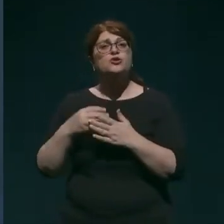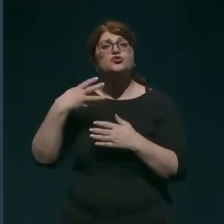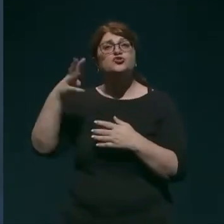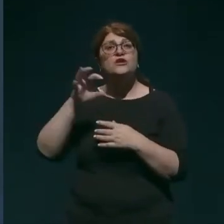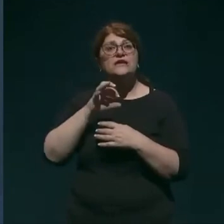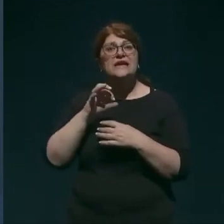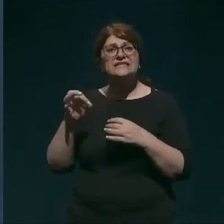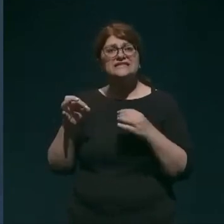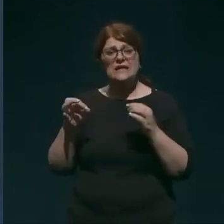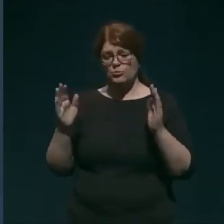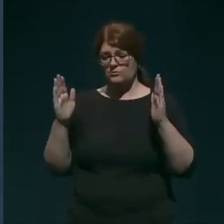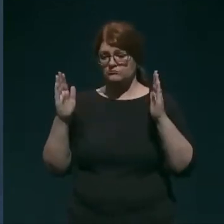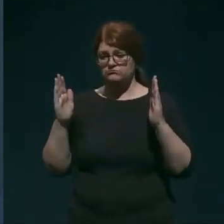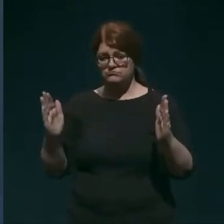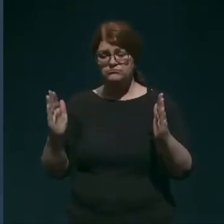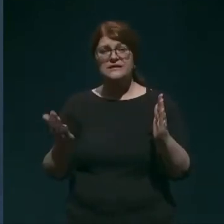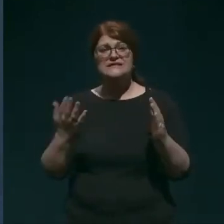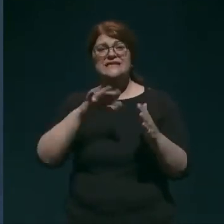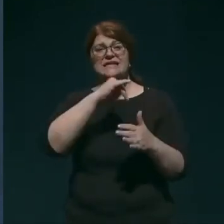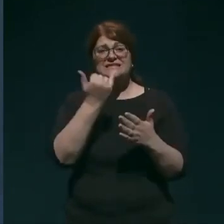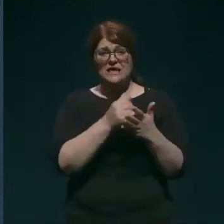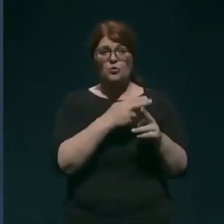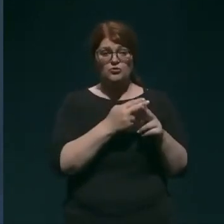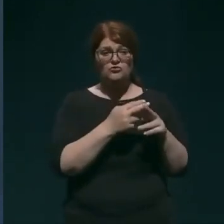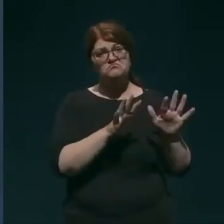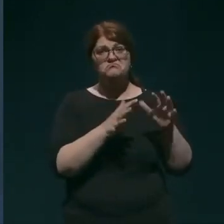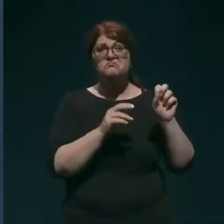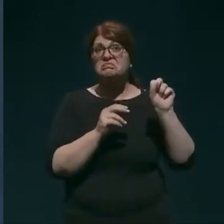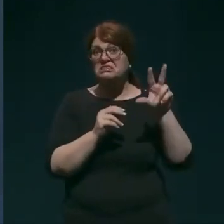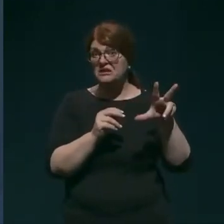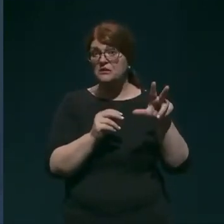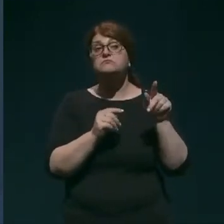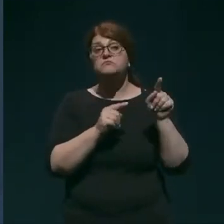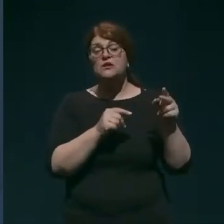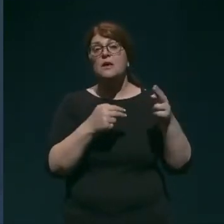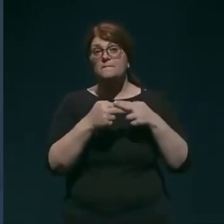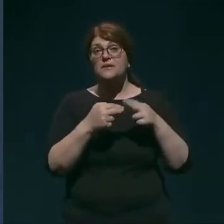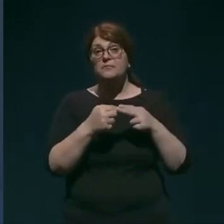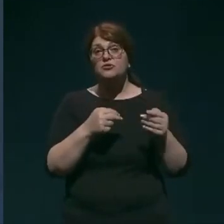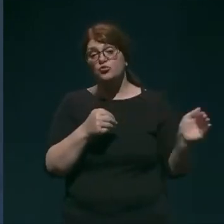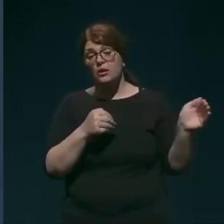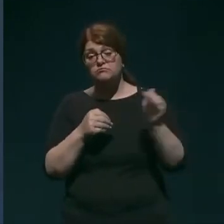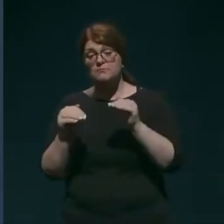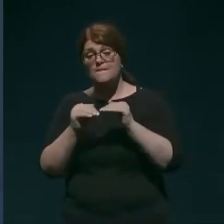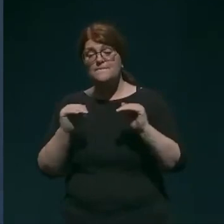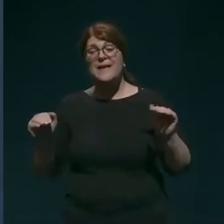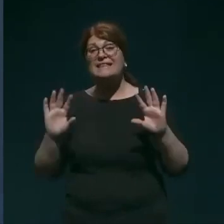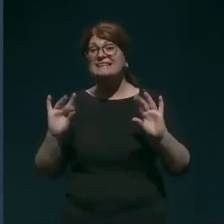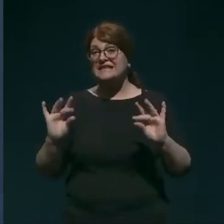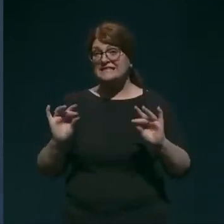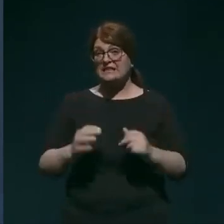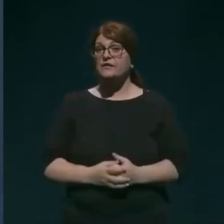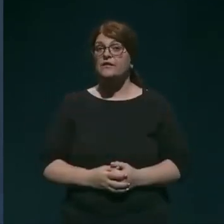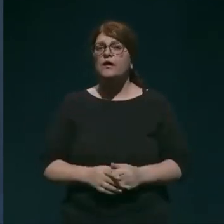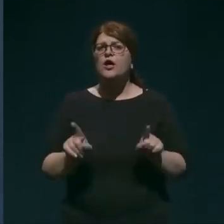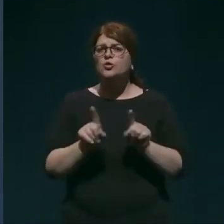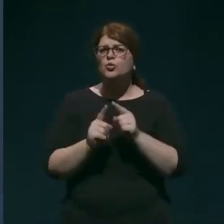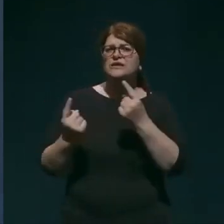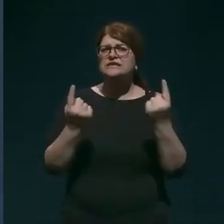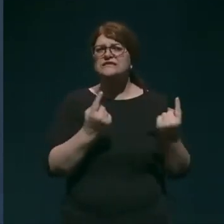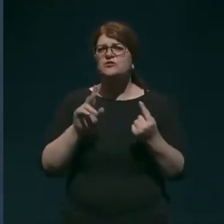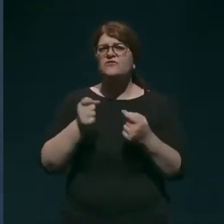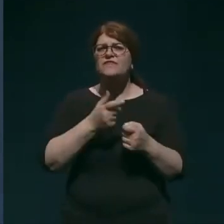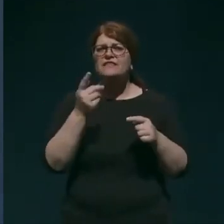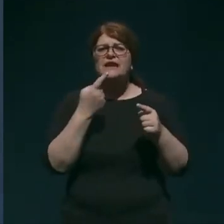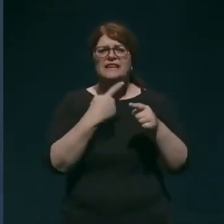kumulativna incidenca za celo državo je okoli 13, torej se približuje tistem limitu deset. Tudi situacija v nekaterih